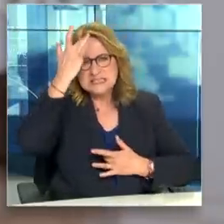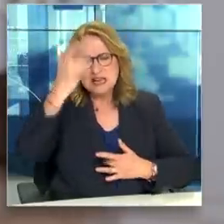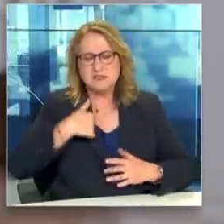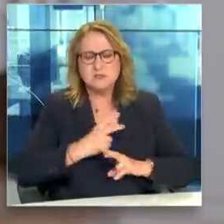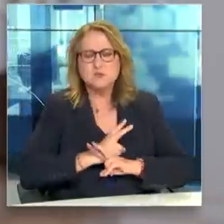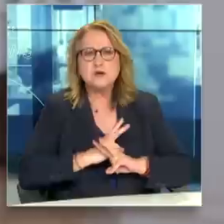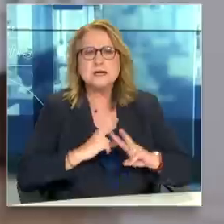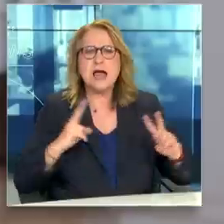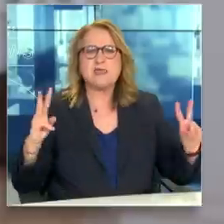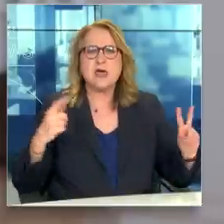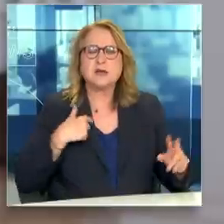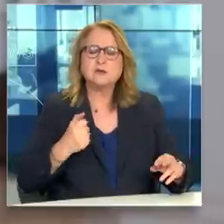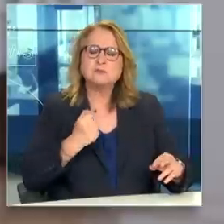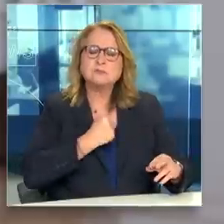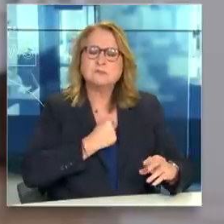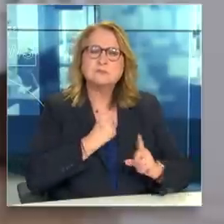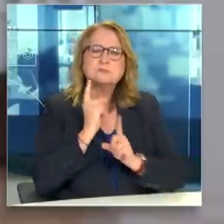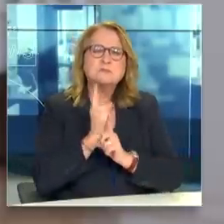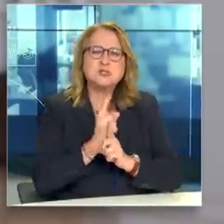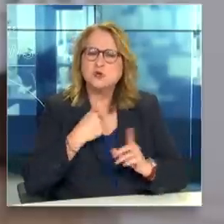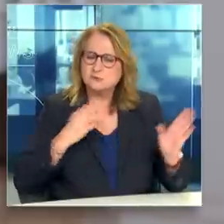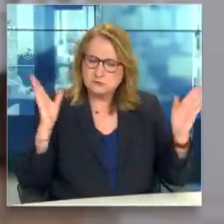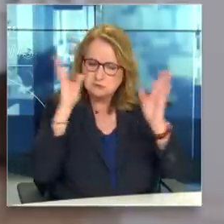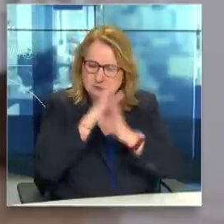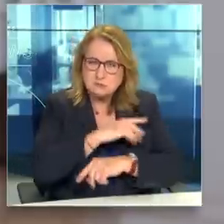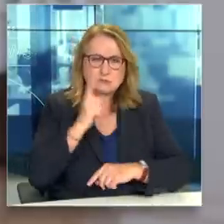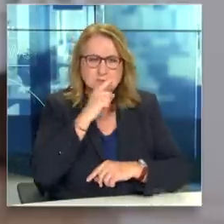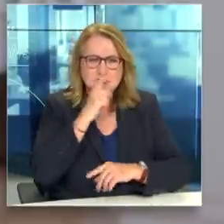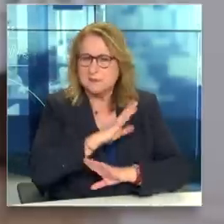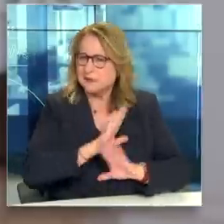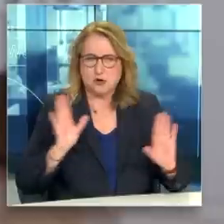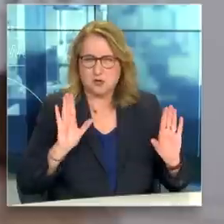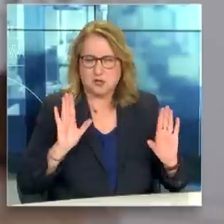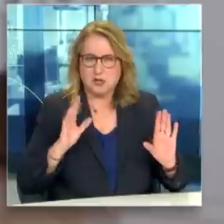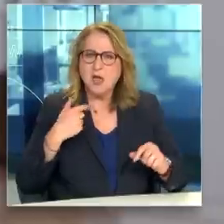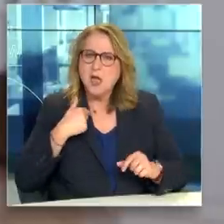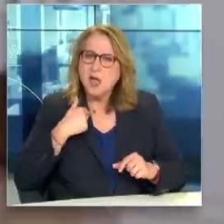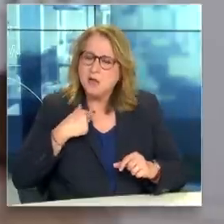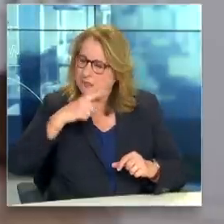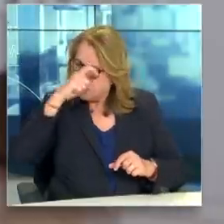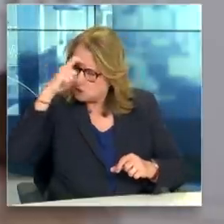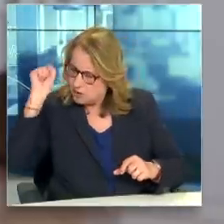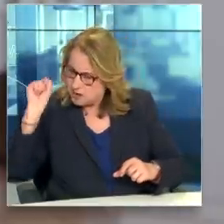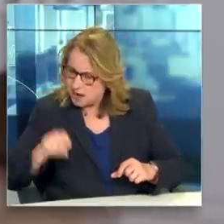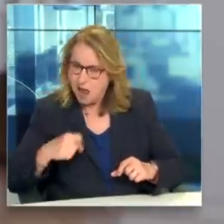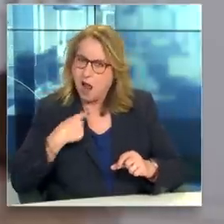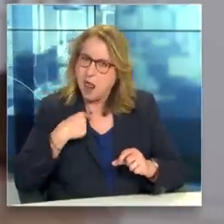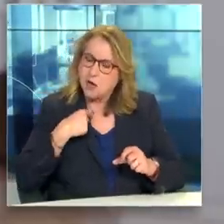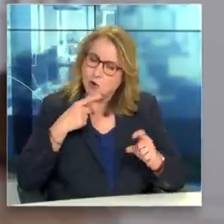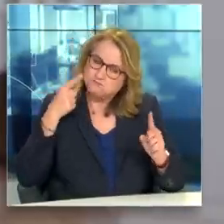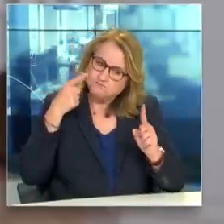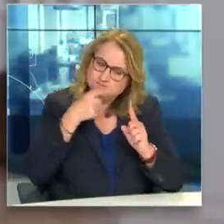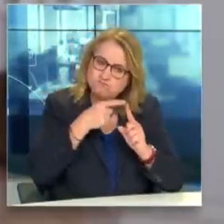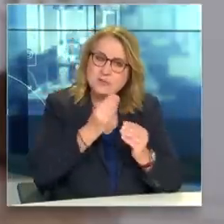Και επιμένοντας τις καλές, που οφείλουμε να τις κάνουμε περισσότερες. Τον Ιούλιο του 2019 δεν υποσχέθηκα θαύματα.